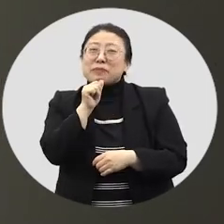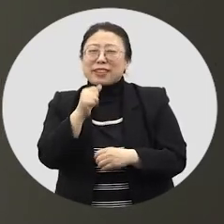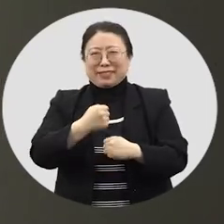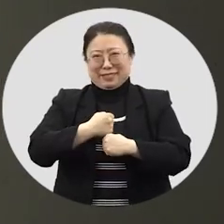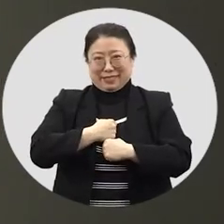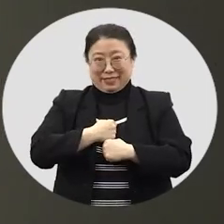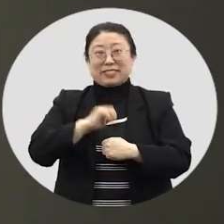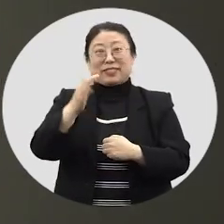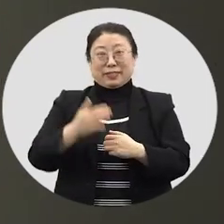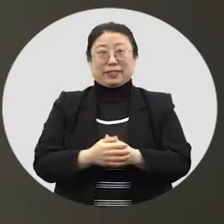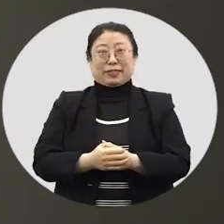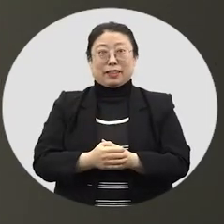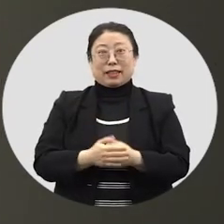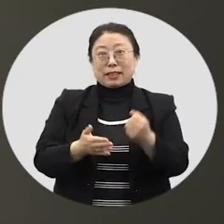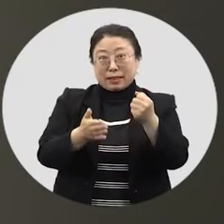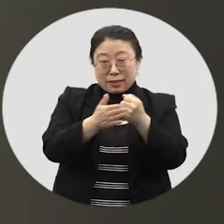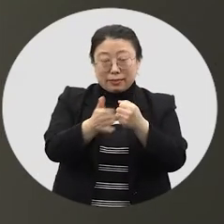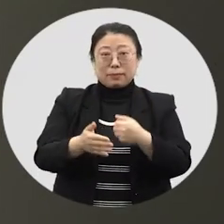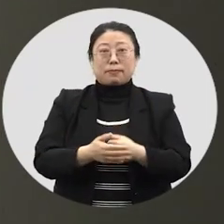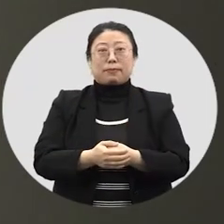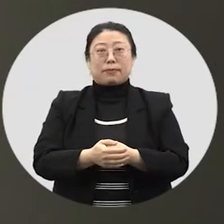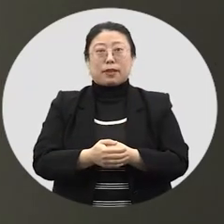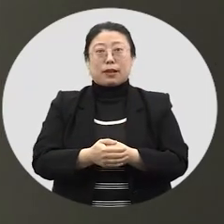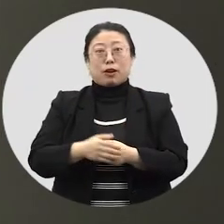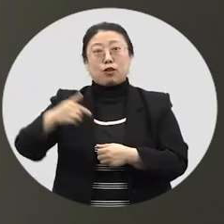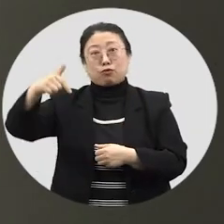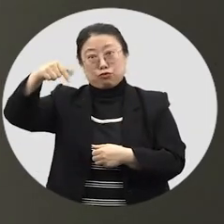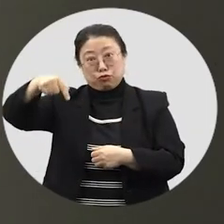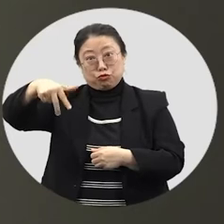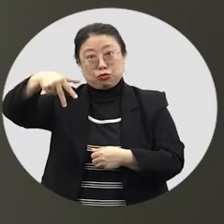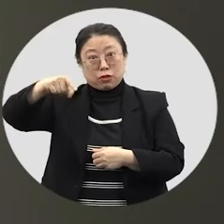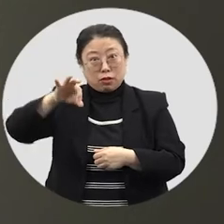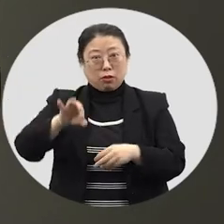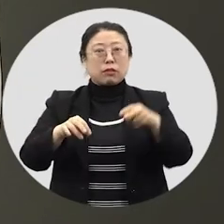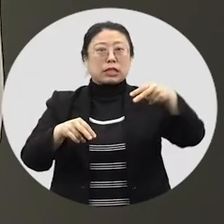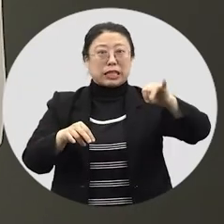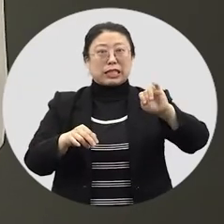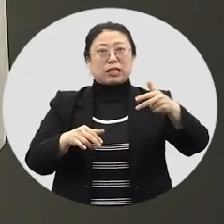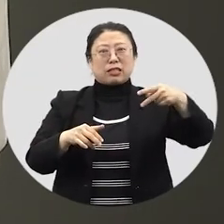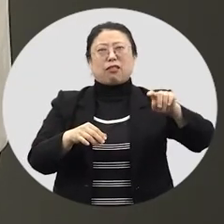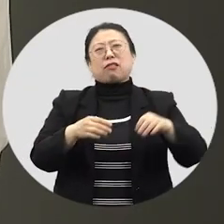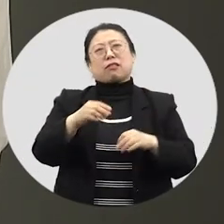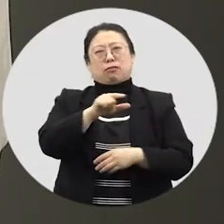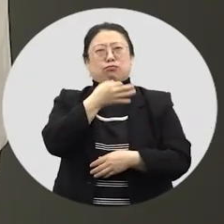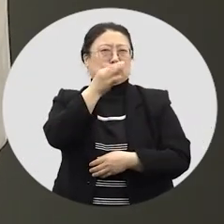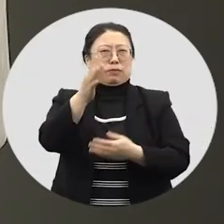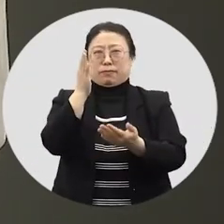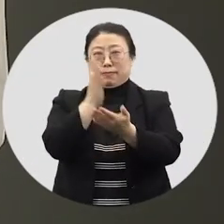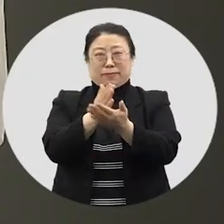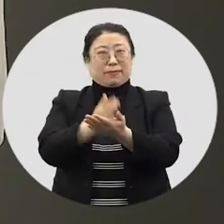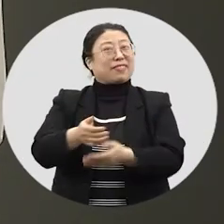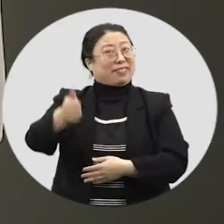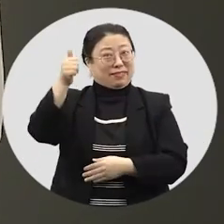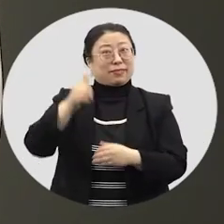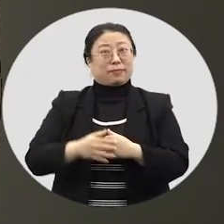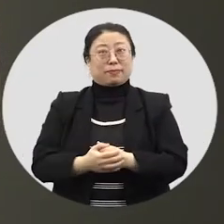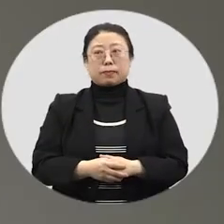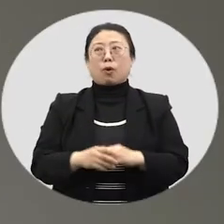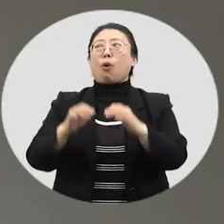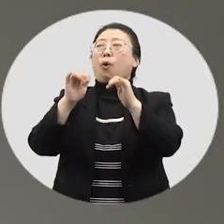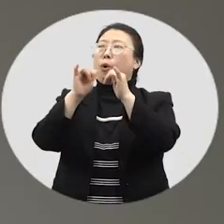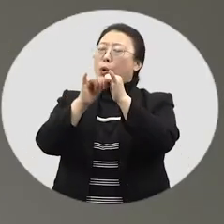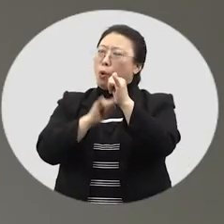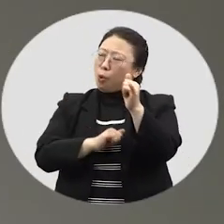문화를 지켜낼 수 있었죠. 이런 이유에서 구정이나 신정이라는 명칭은 사용하지 않는 게 좋아요.